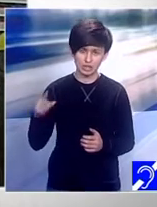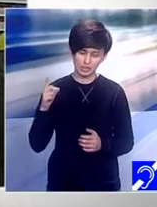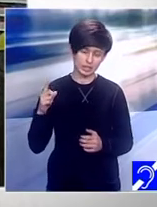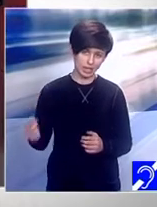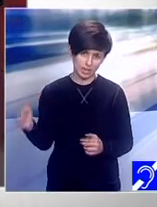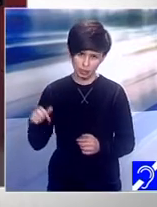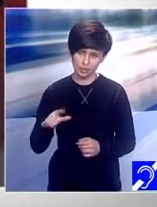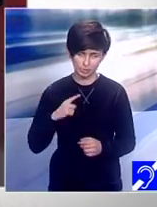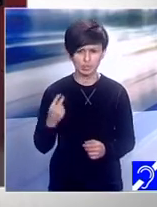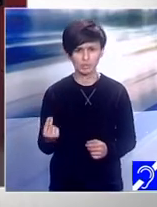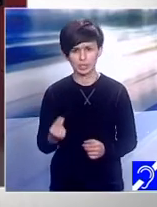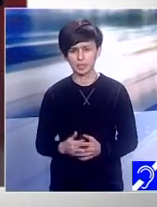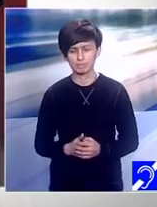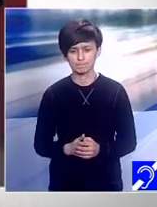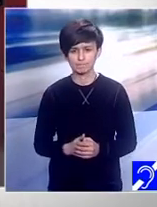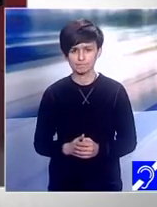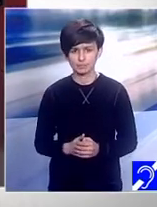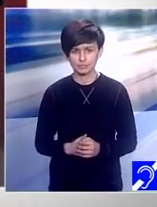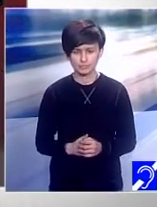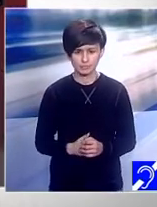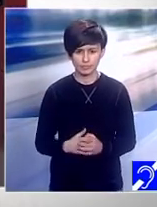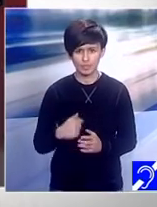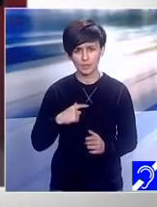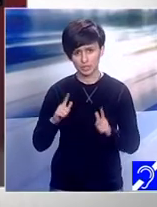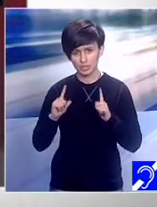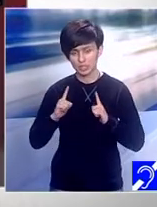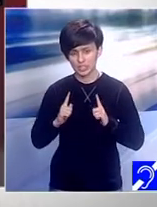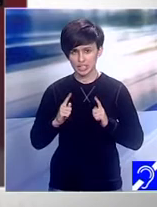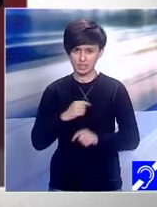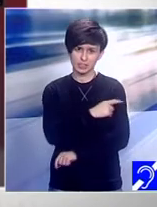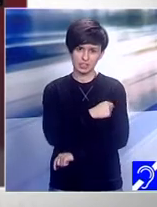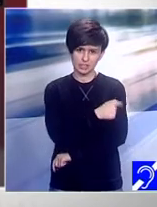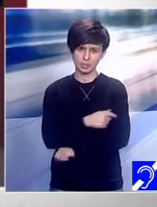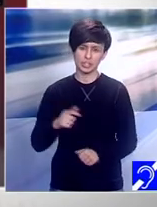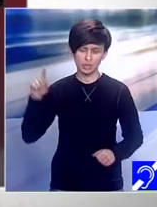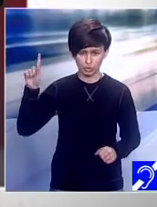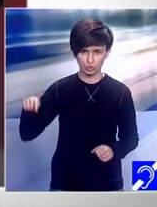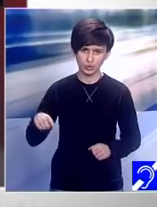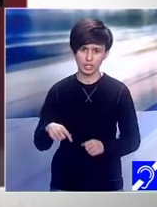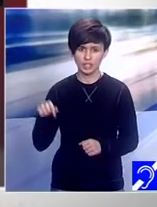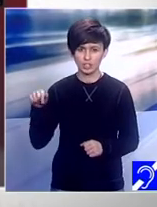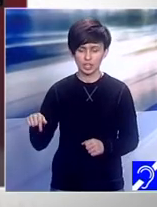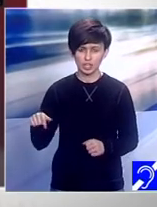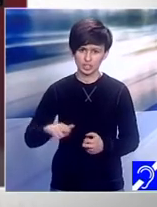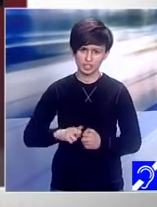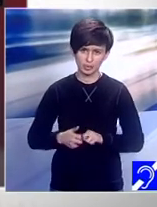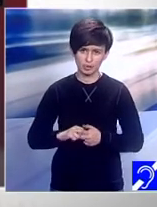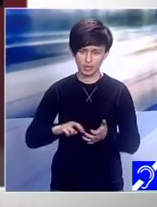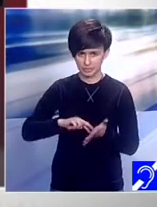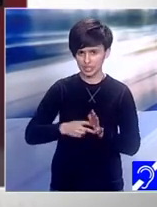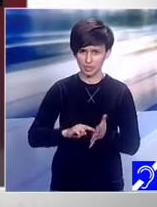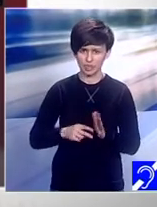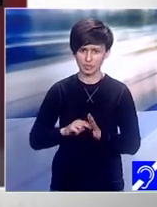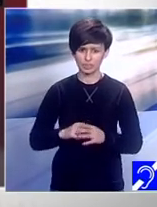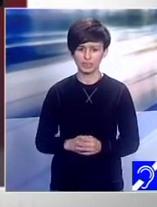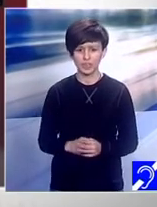de zile am stat la Institutul Inimii. Și înțeleg că acum aceste probleme, cum spuneam, s-au anulat. Nu mai vorbim de așa ceva, vorbim de foarte multă